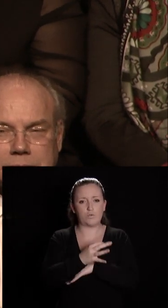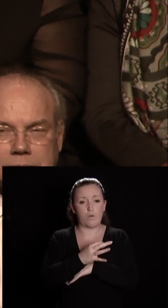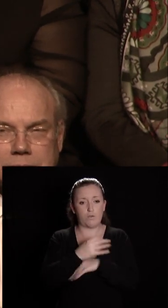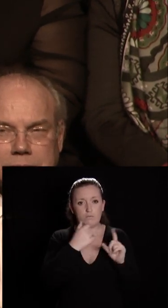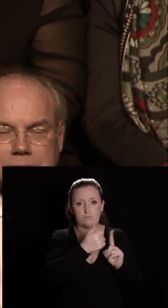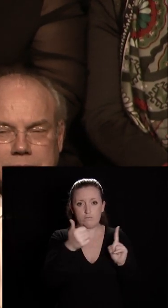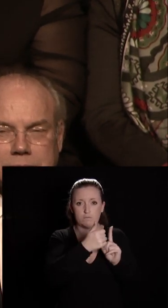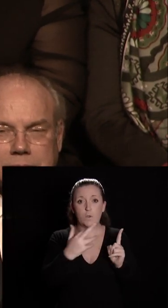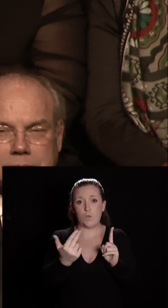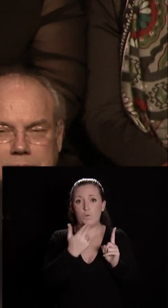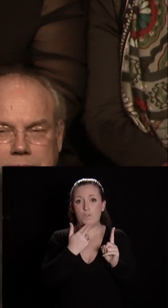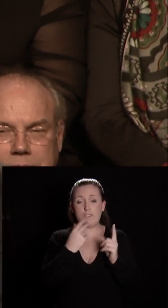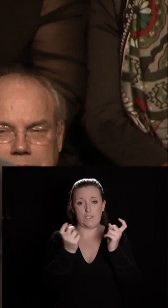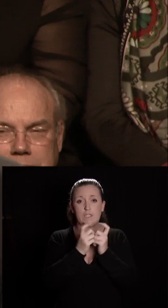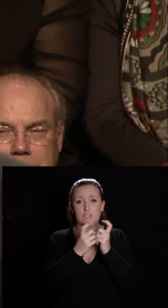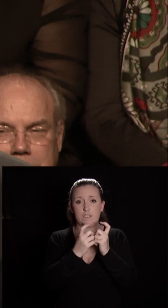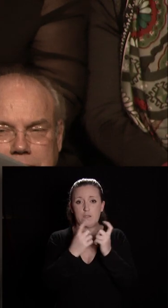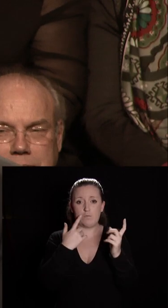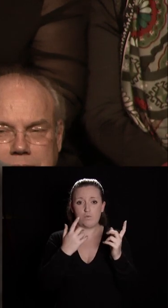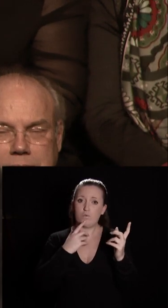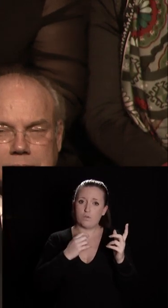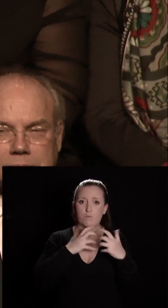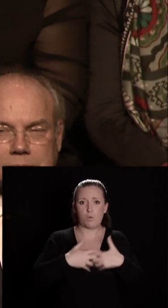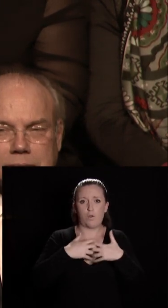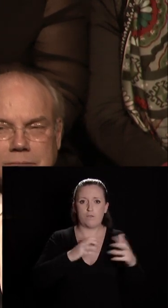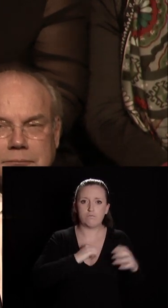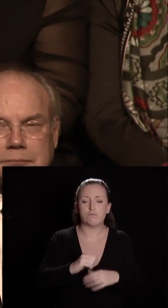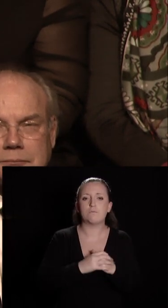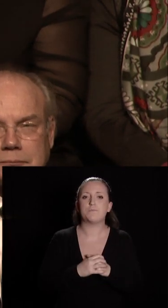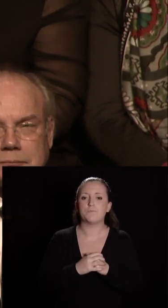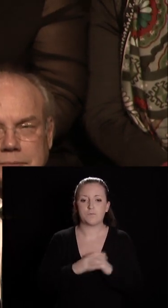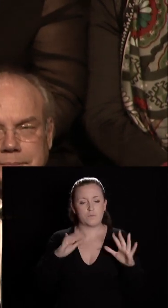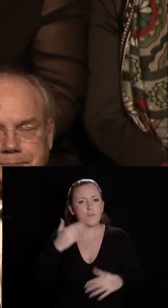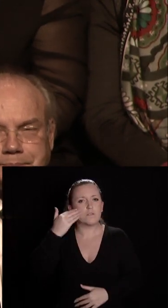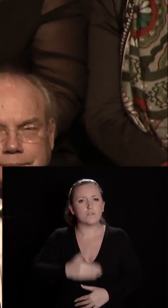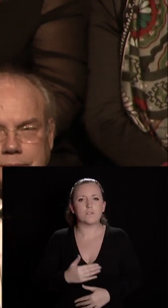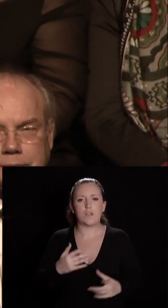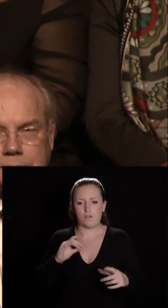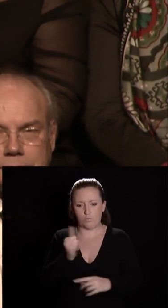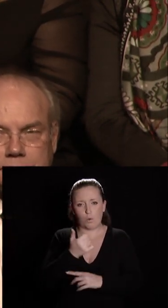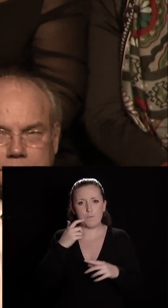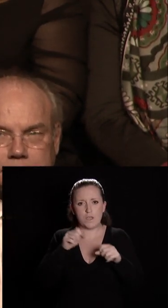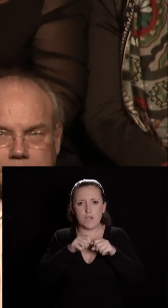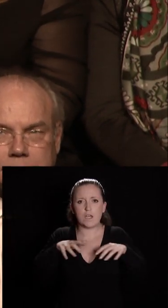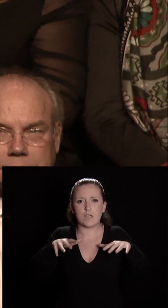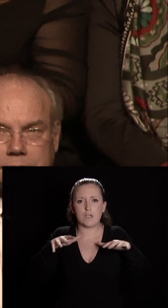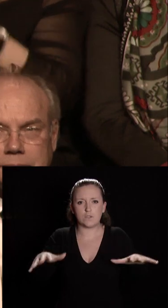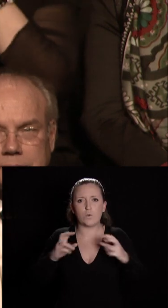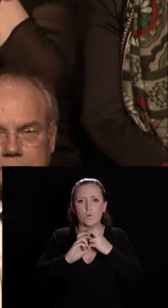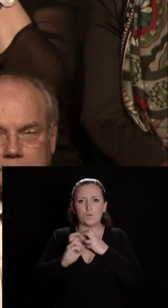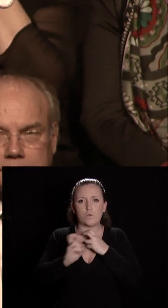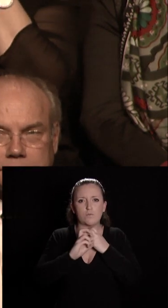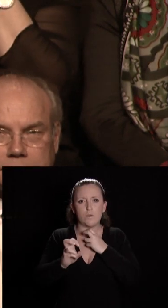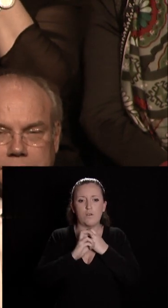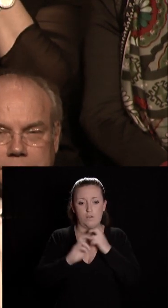'électricité comme mode de traction. Par ailleurs nous sommes je le rappelle le premier réseau de transports publics équipés du